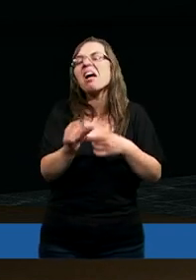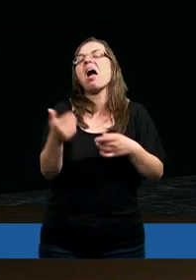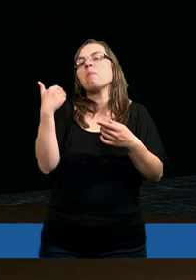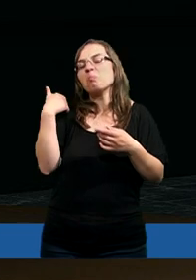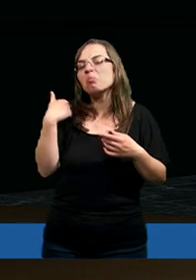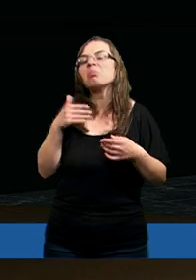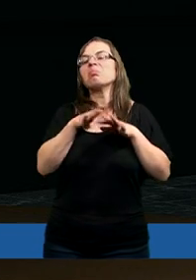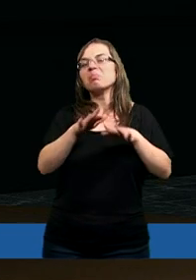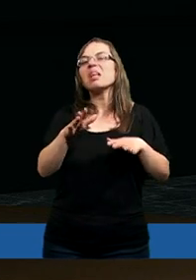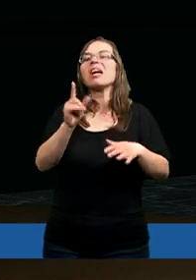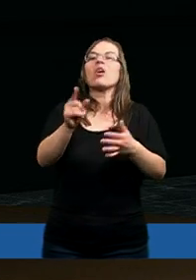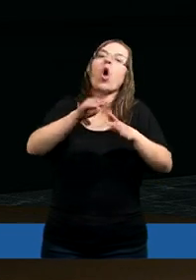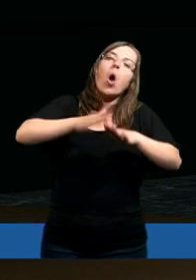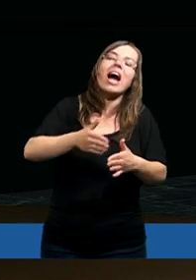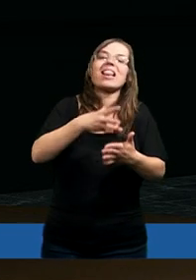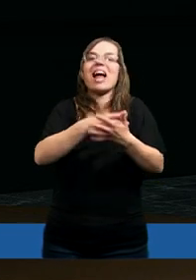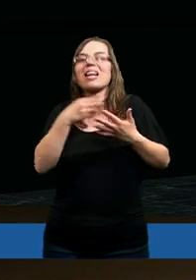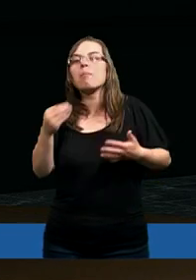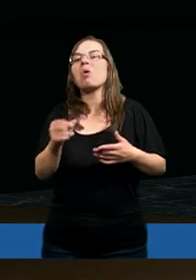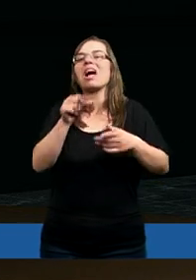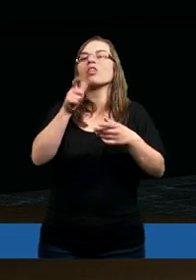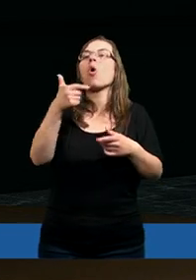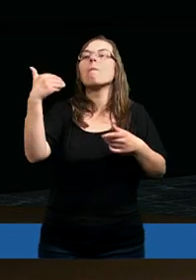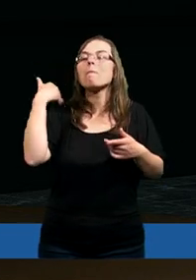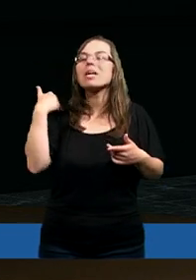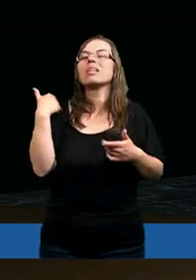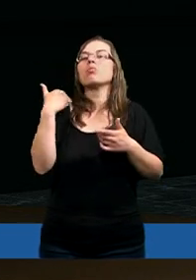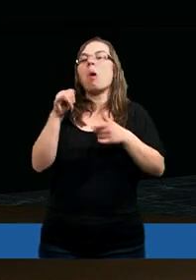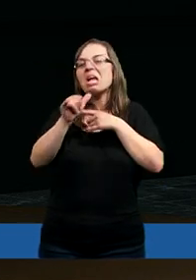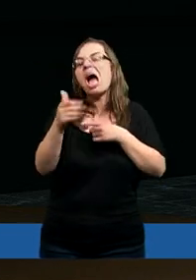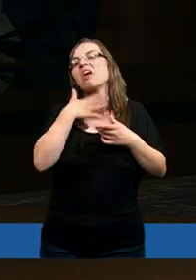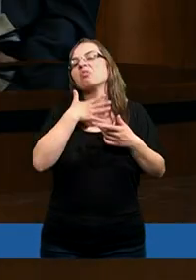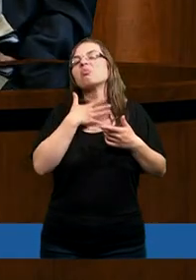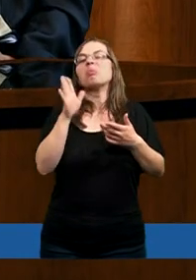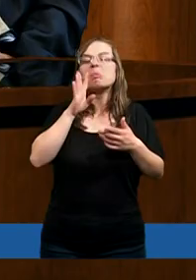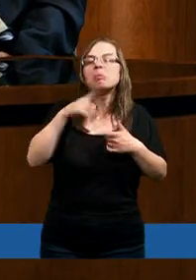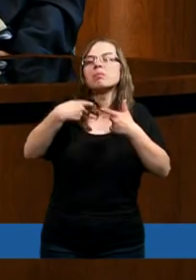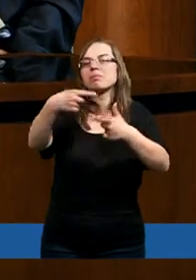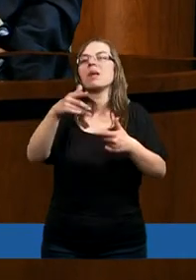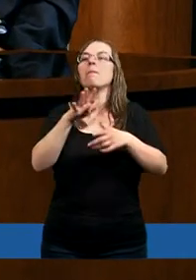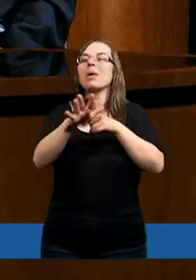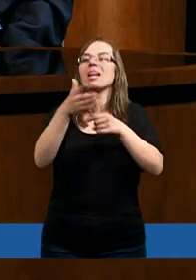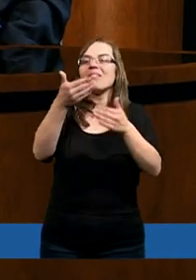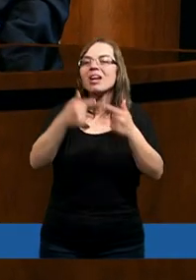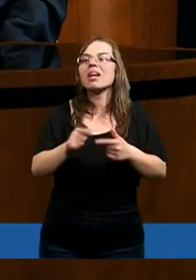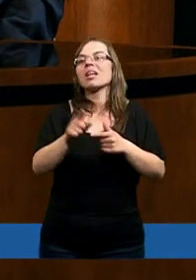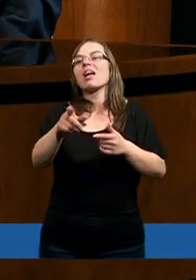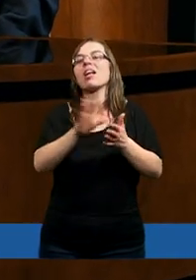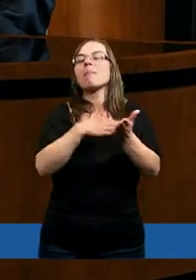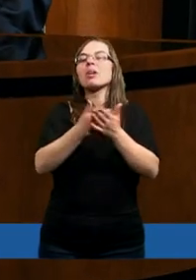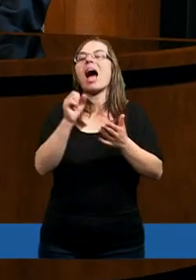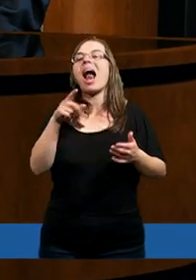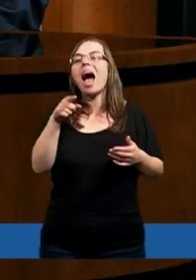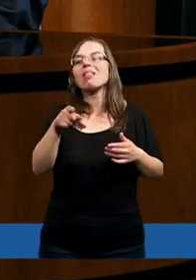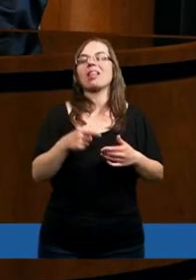a nawet i konkretną zapłatę w to, co jest podkreślone w XV wierszu, na przykładzie